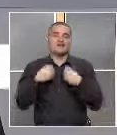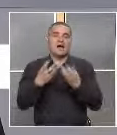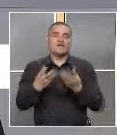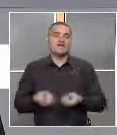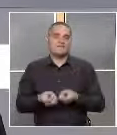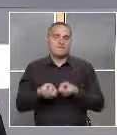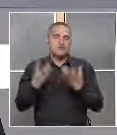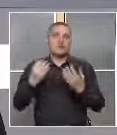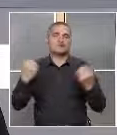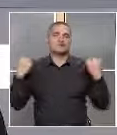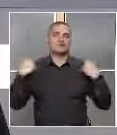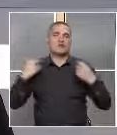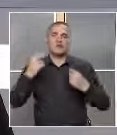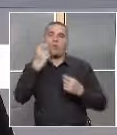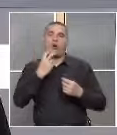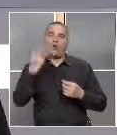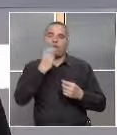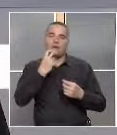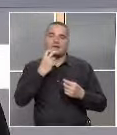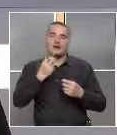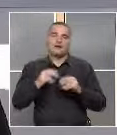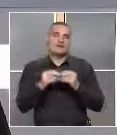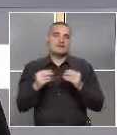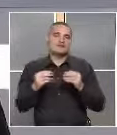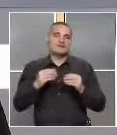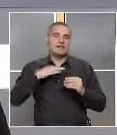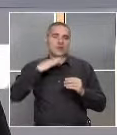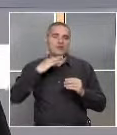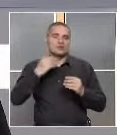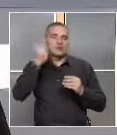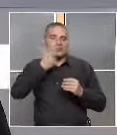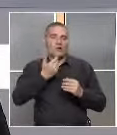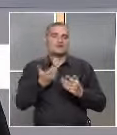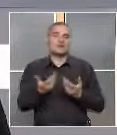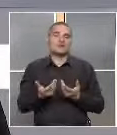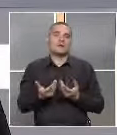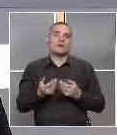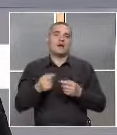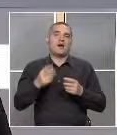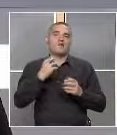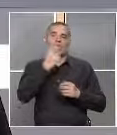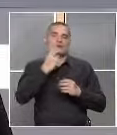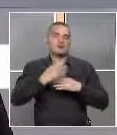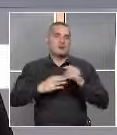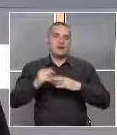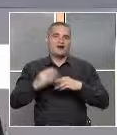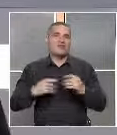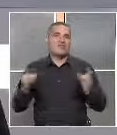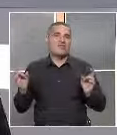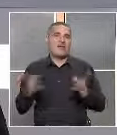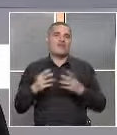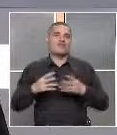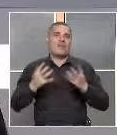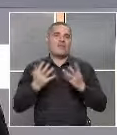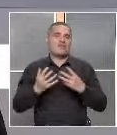възможност на студентите по логопедия да се научат да използват в логопедичната практика най-новите